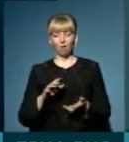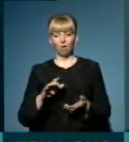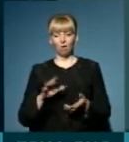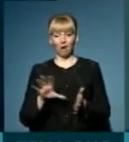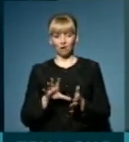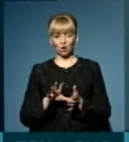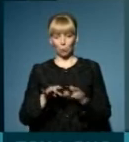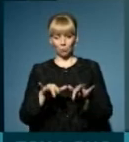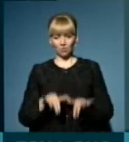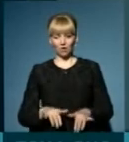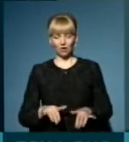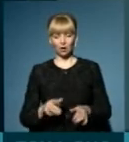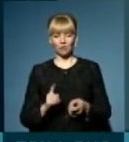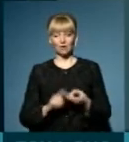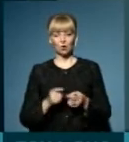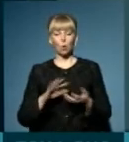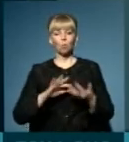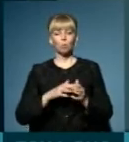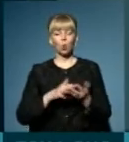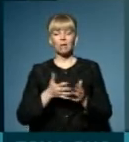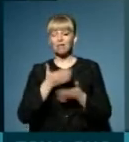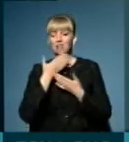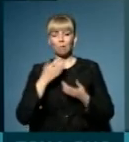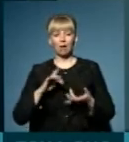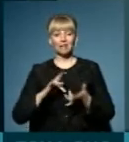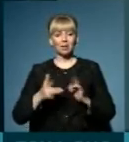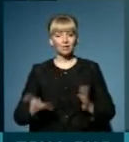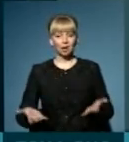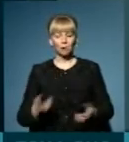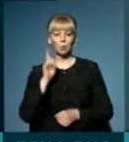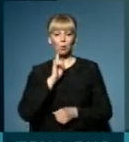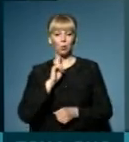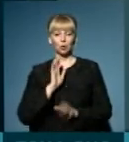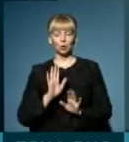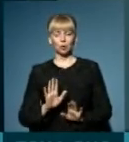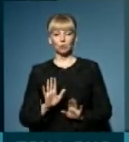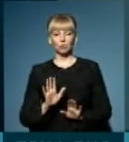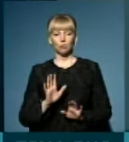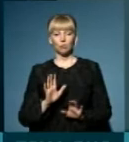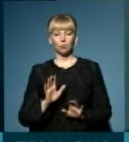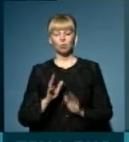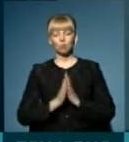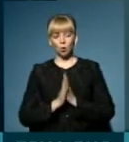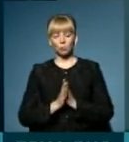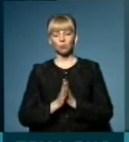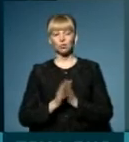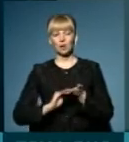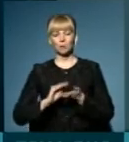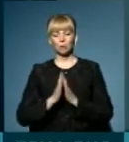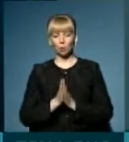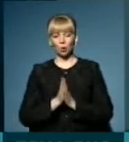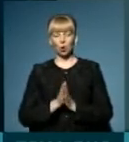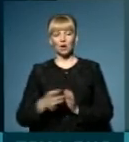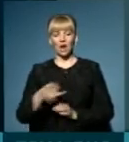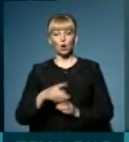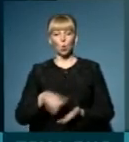варіанті треба. В зв'язку з тим, що у селах немає інтернету поки що, але написано копотання. Районний голова